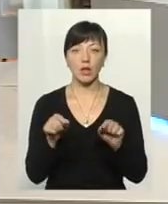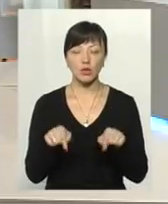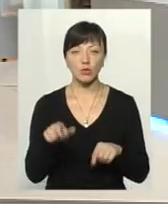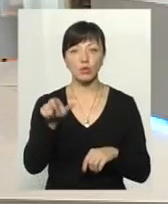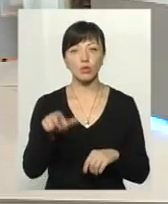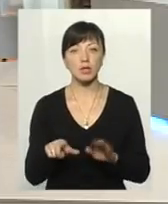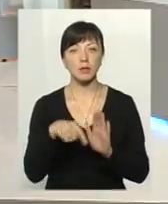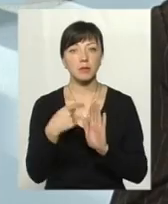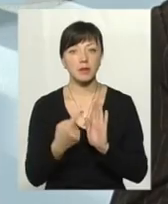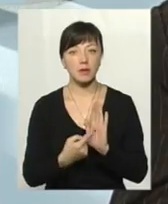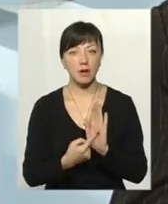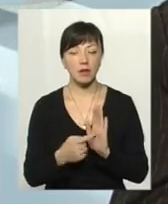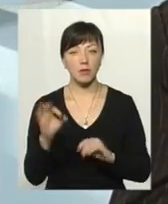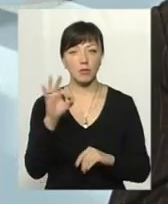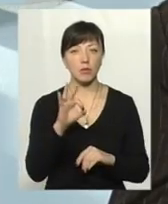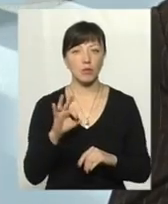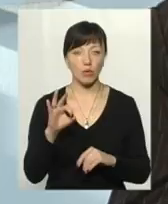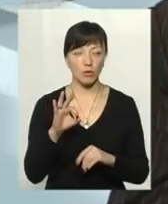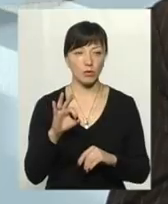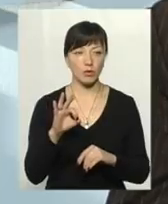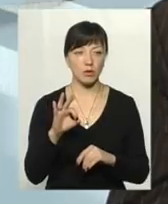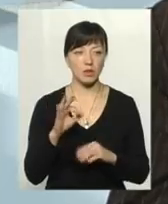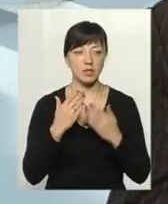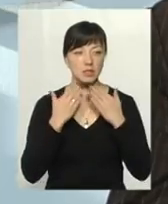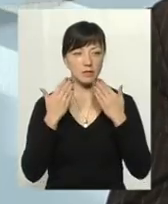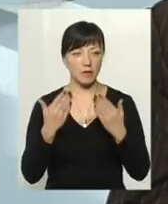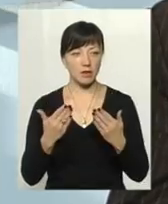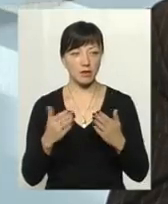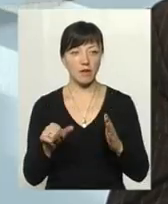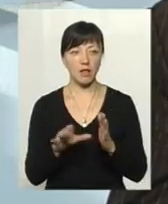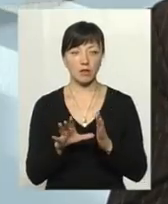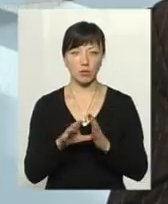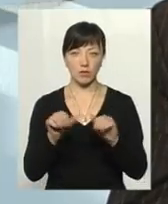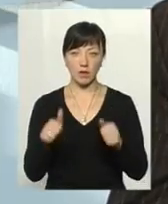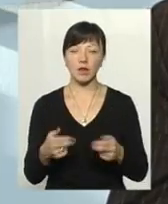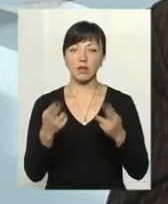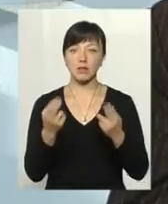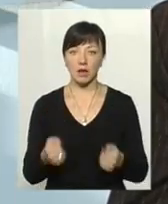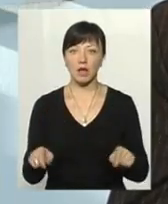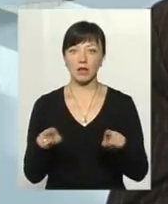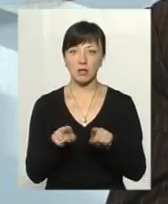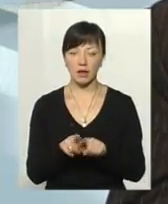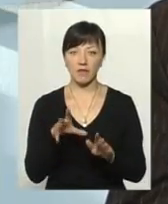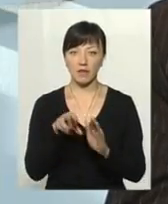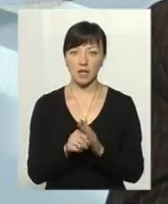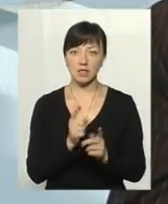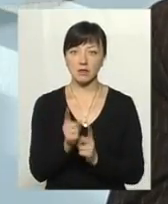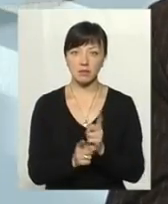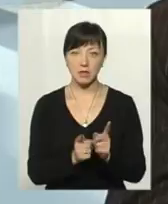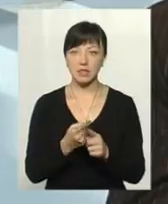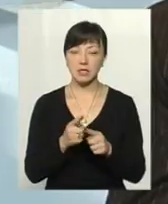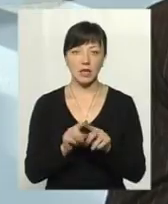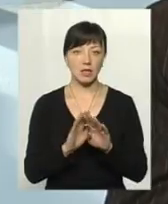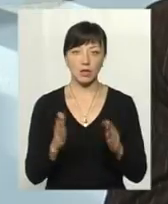задав питання, звичайно, стосовно звернення в електронному вигляді. Дійсно, такі внесені зміни, звичайно, це не